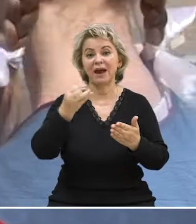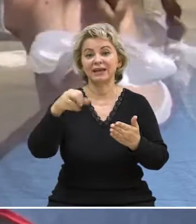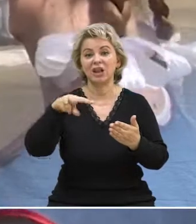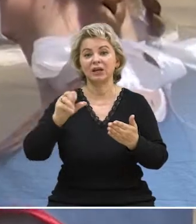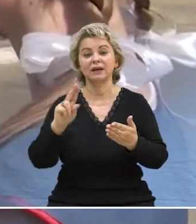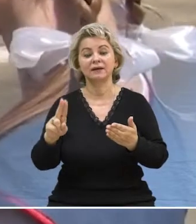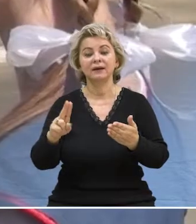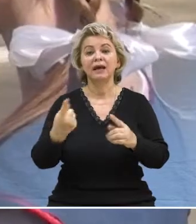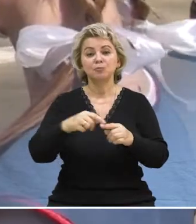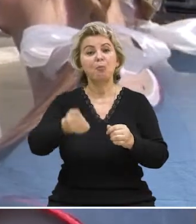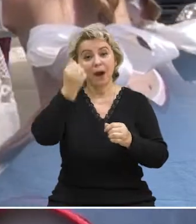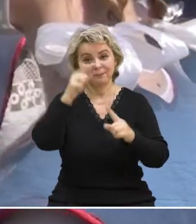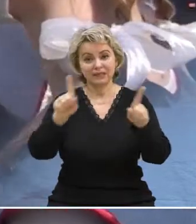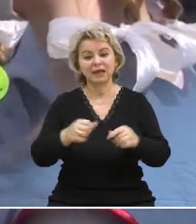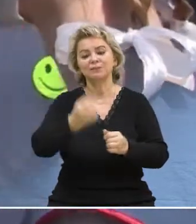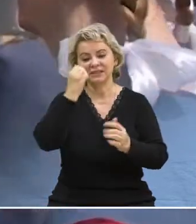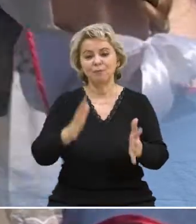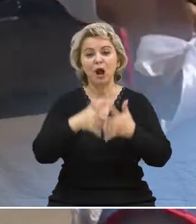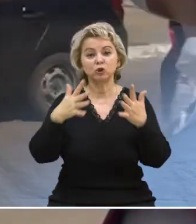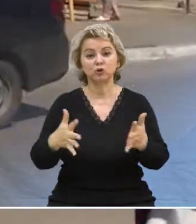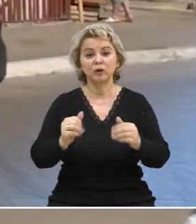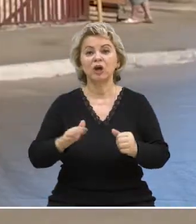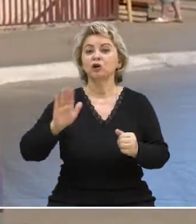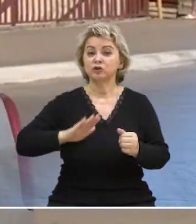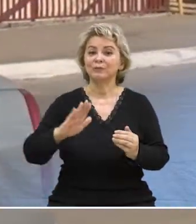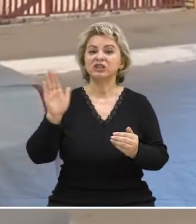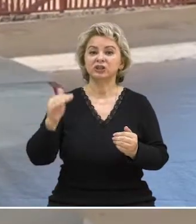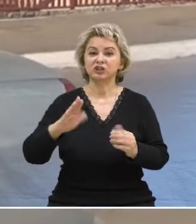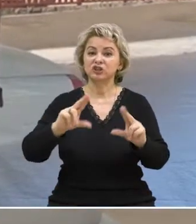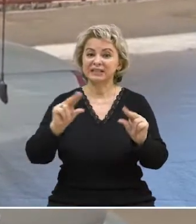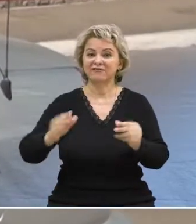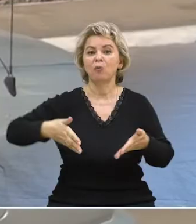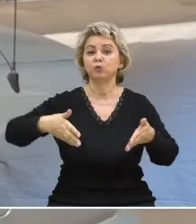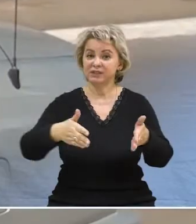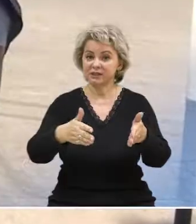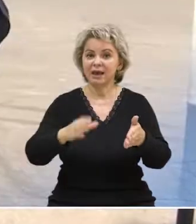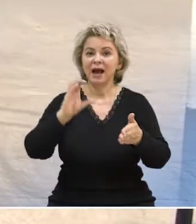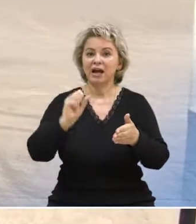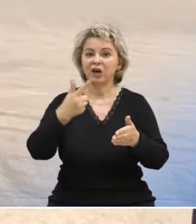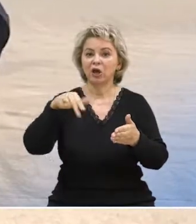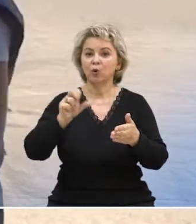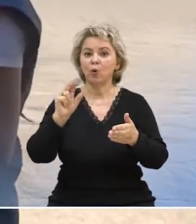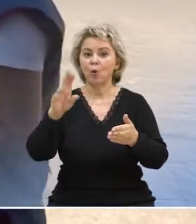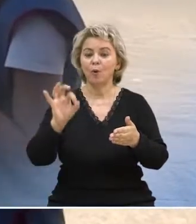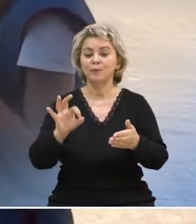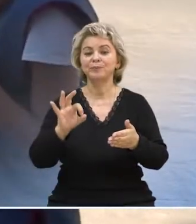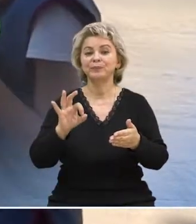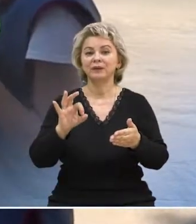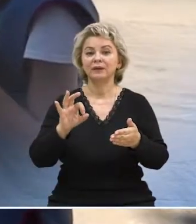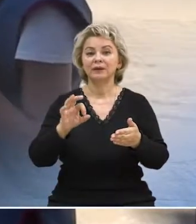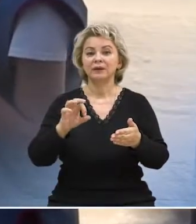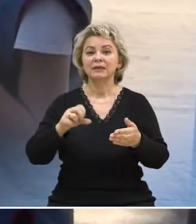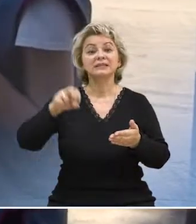смайлик и памятка. Спасибо! До живого пути вам! Спасибо! Александр Гайко,